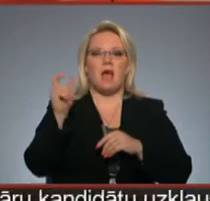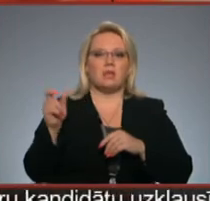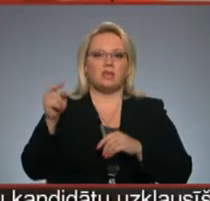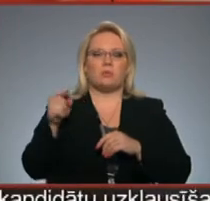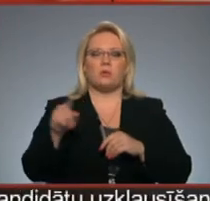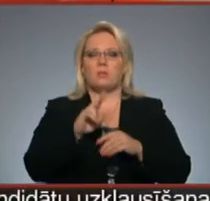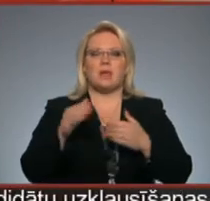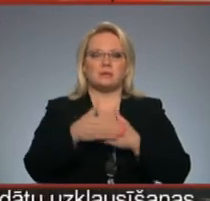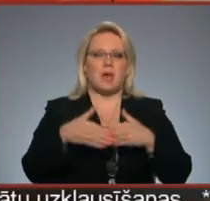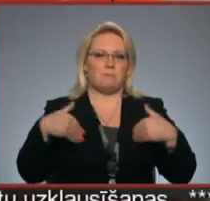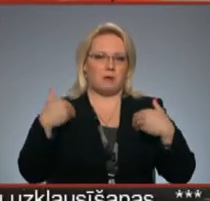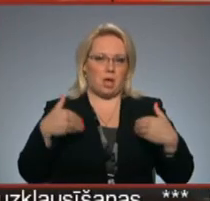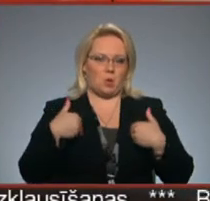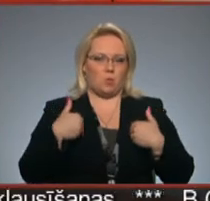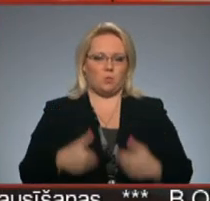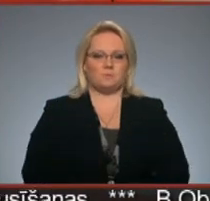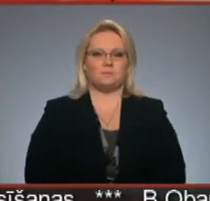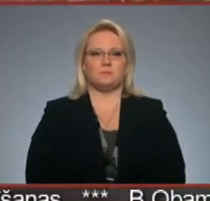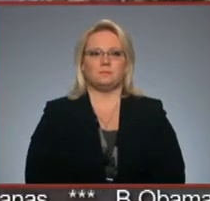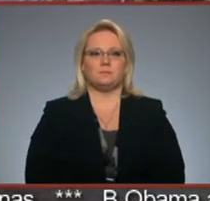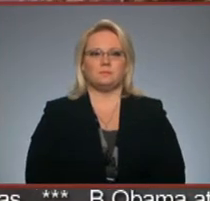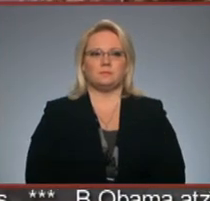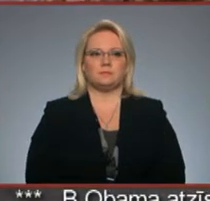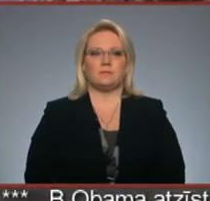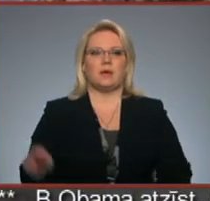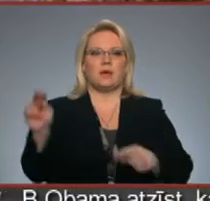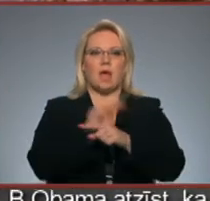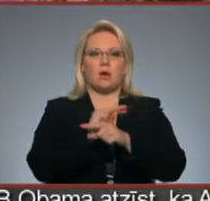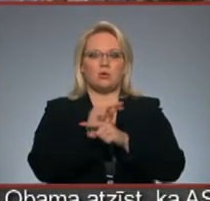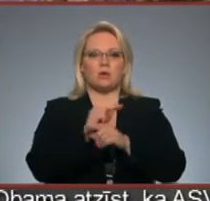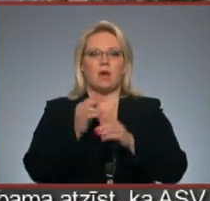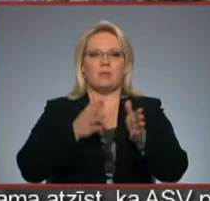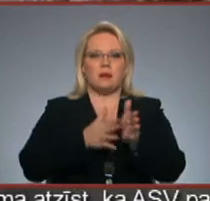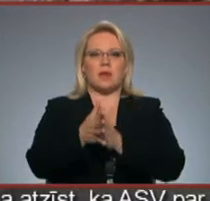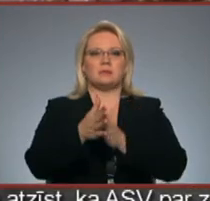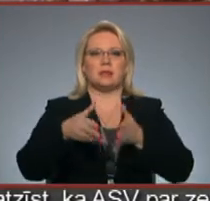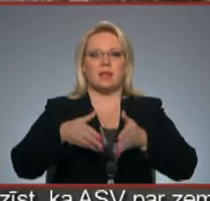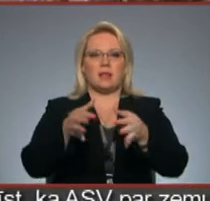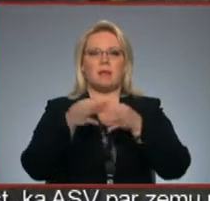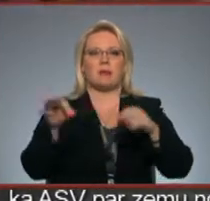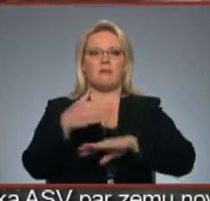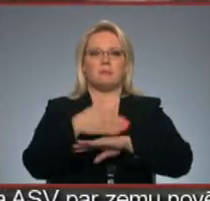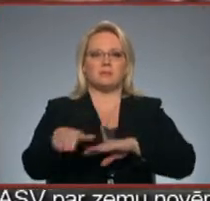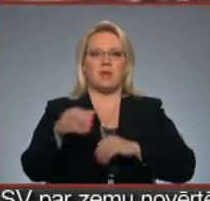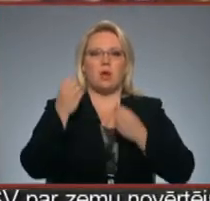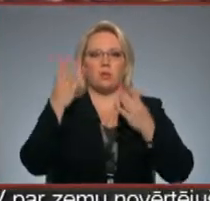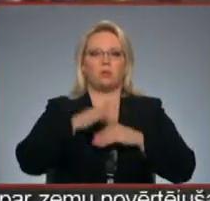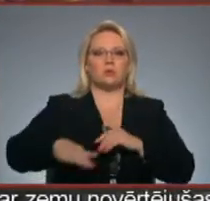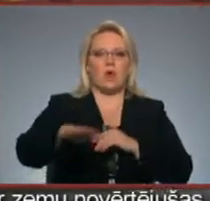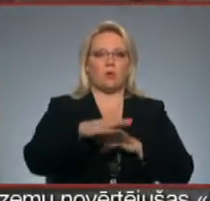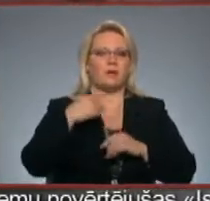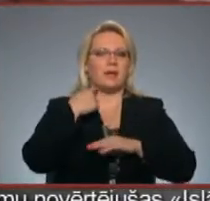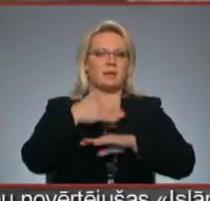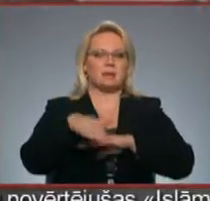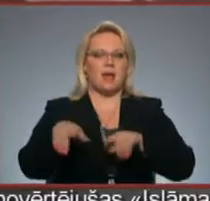neslēp prieku. Turpin Latgales kolēģi. Rekonstruētās tranzītielas, brīvības siela, kultūras laukums Rīgas siela,